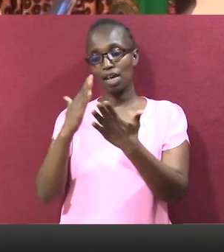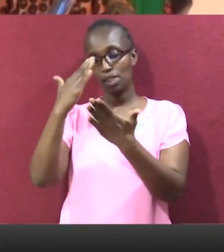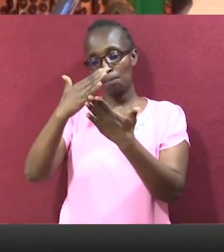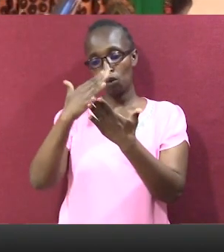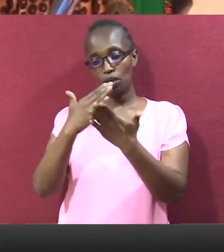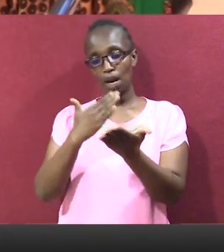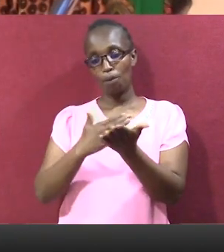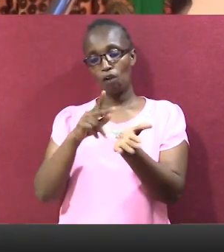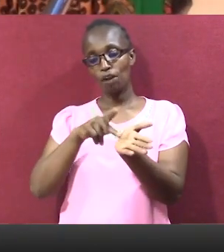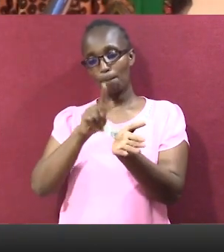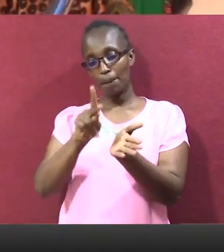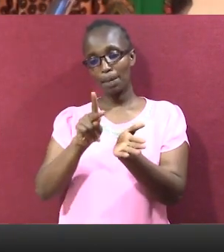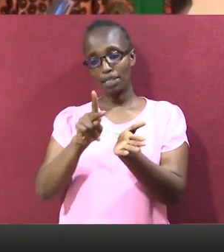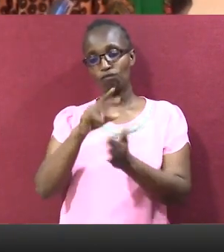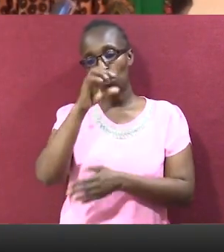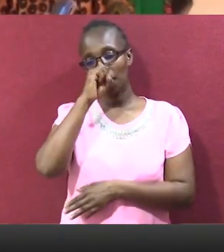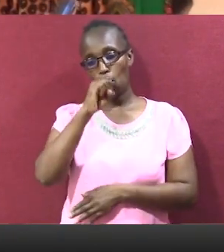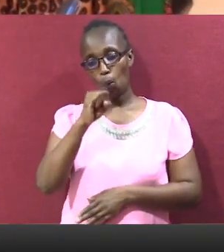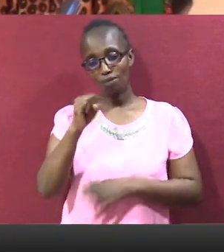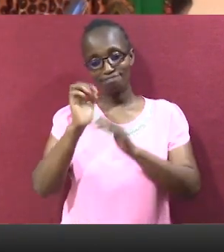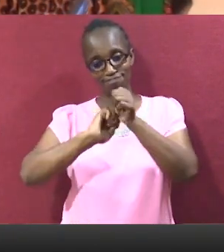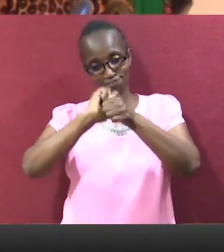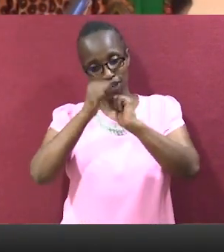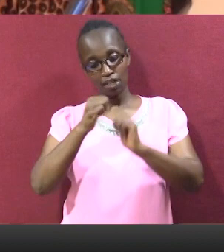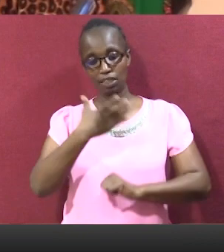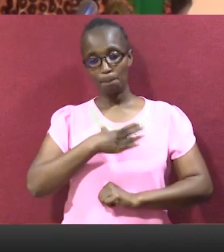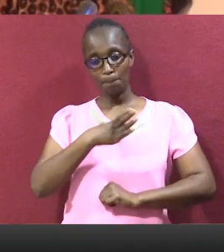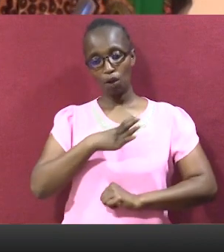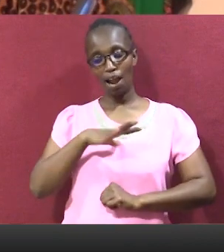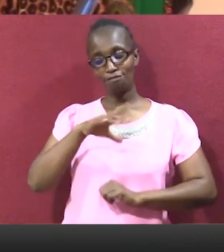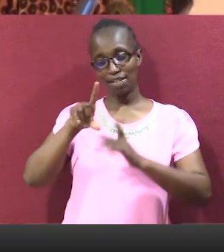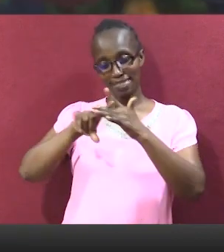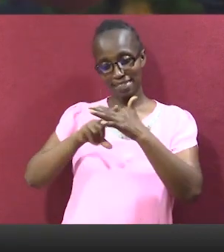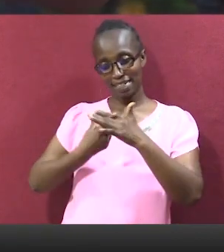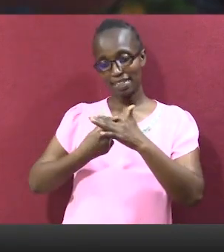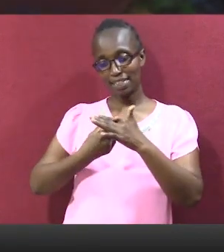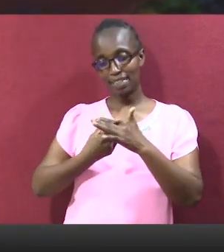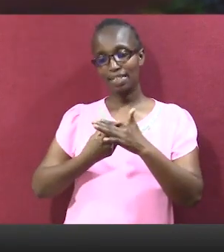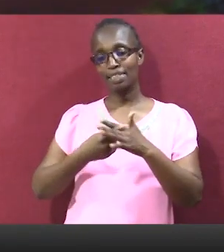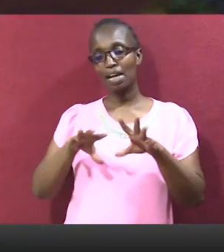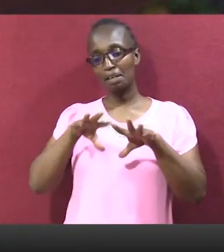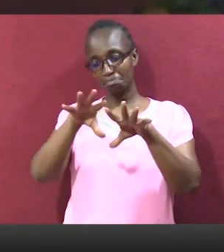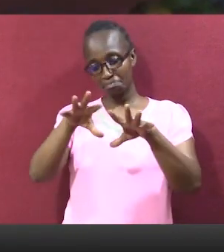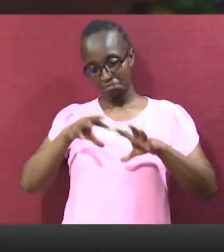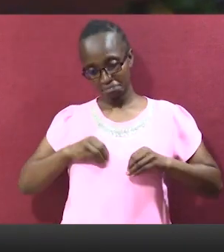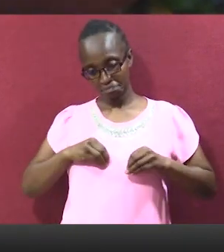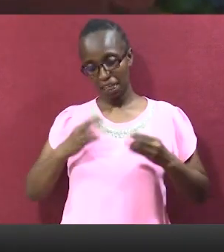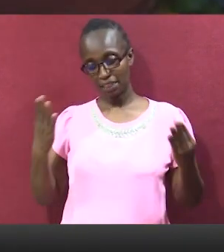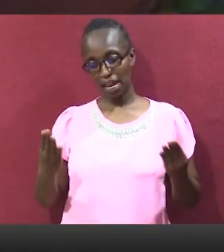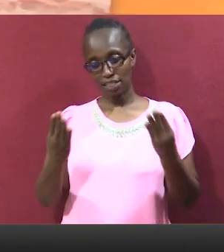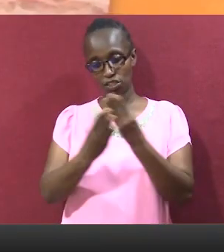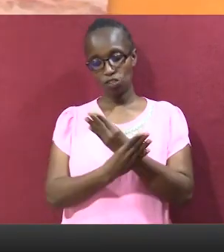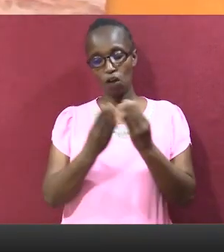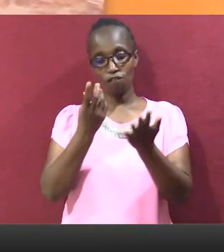Jackson anatuwiliza kuwa mfumu wa malipo ya pesa duniani umebadilika na wakenye wa meanza kukumbatia teknolojia ya